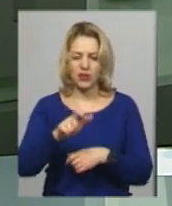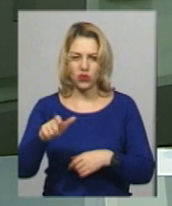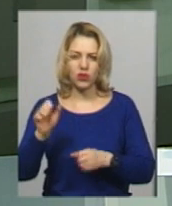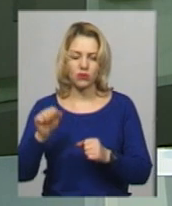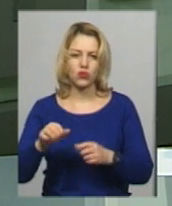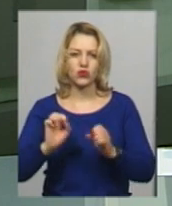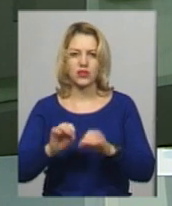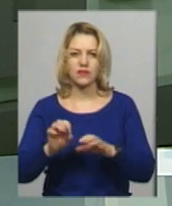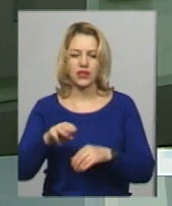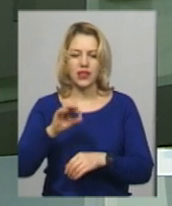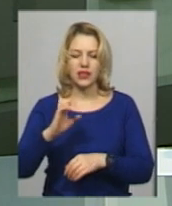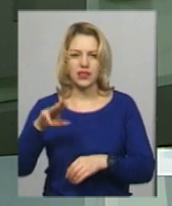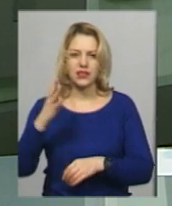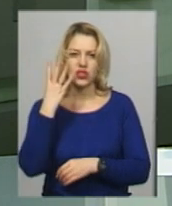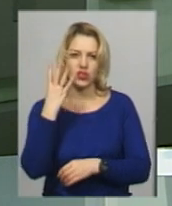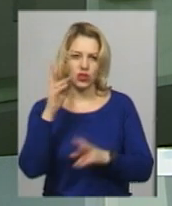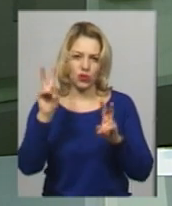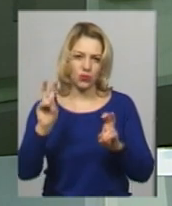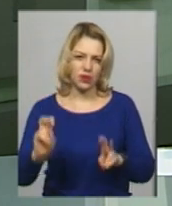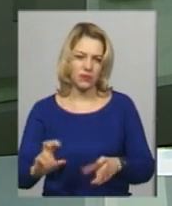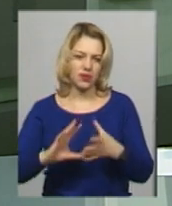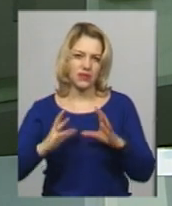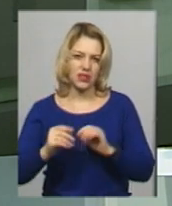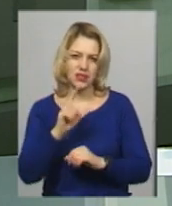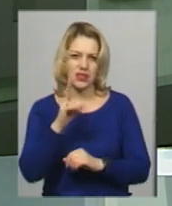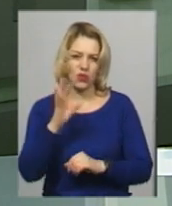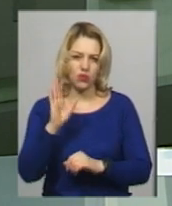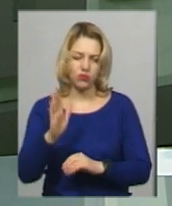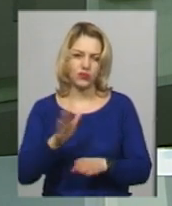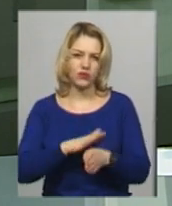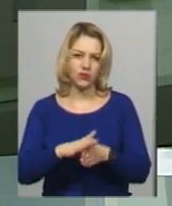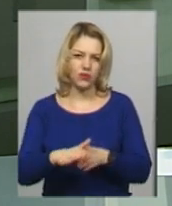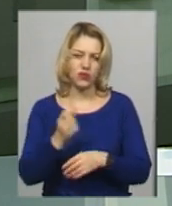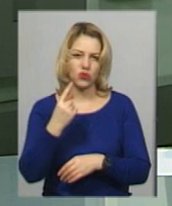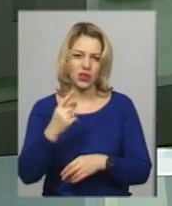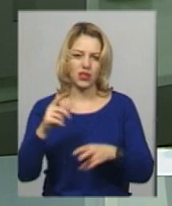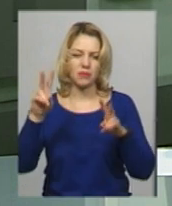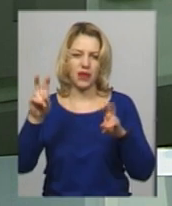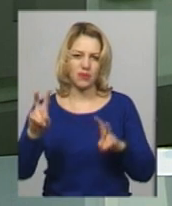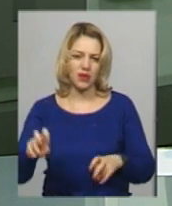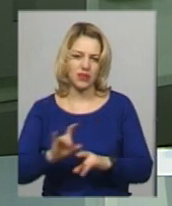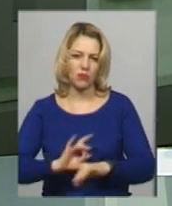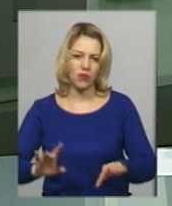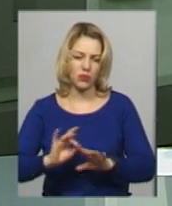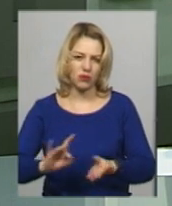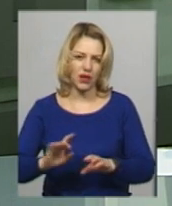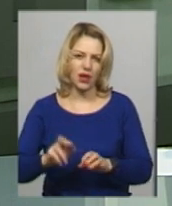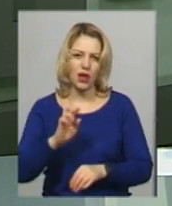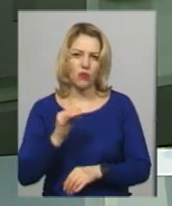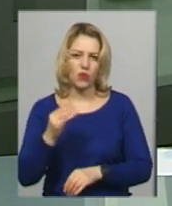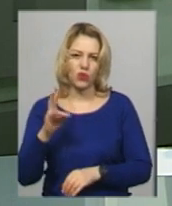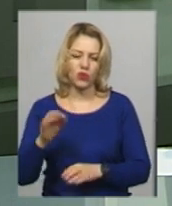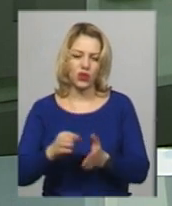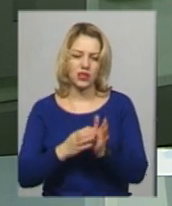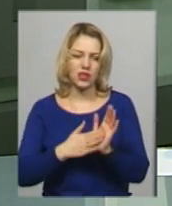скласти тестування з чотирьох предметів. Загалом ЗНО відбуватиметься з 11 предметів, повідомляє Валерій Бойко. Реєстрація